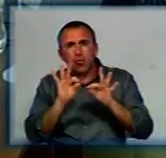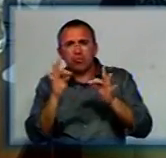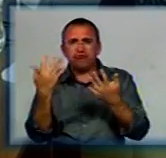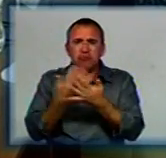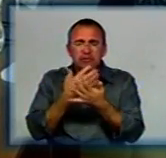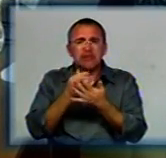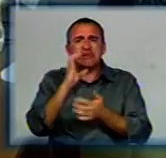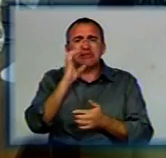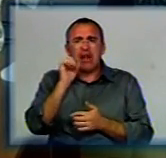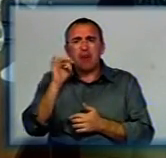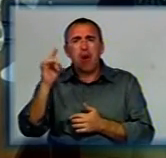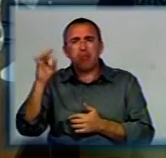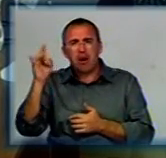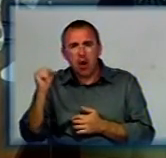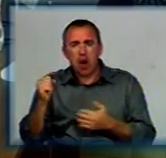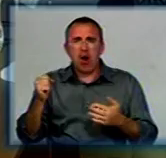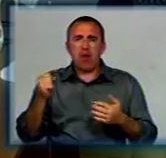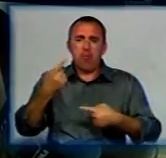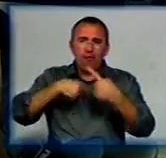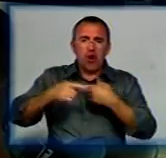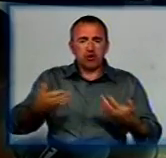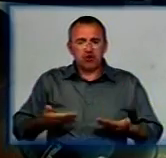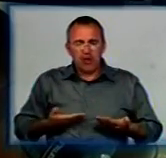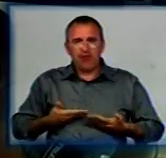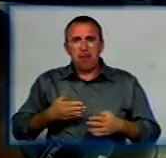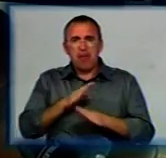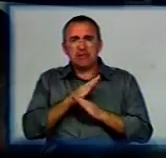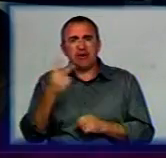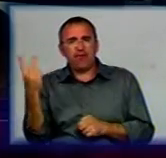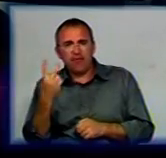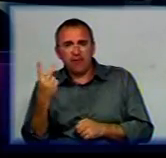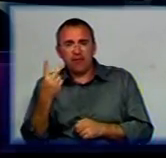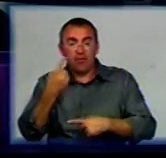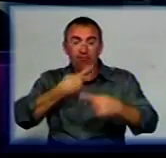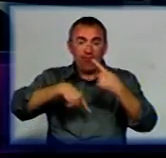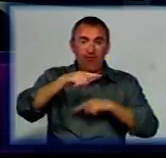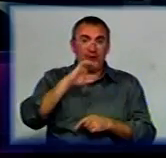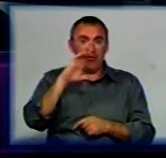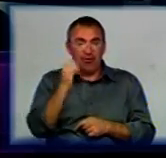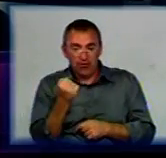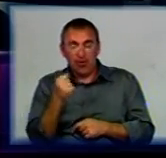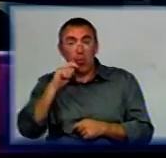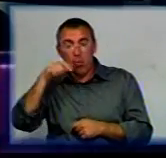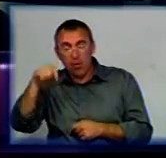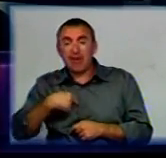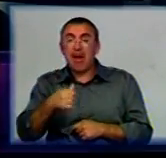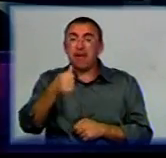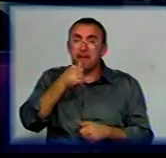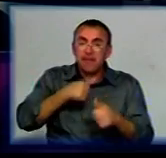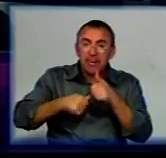«Санта-Барбари» та «Повернення живих мерців-2». Після приїзду з Голівуду на Україну я займаюся тим, що я питаюся